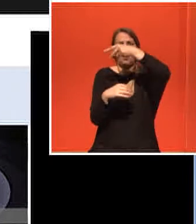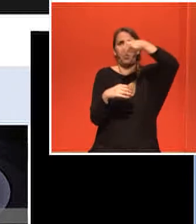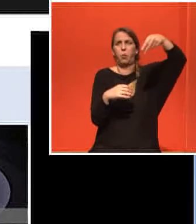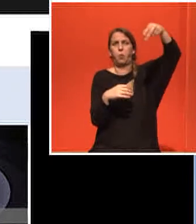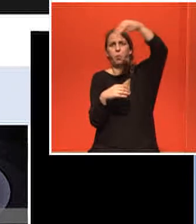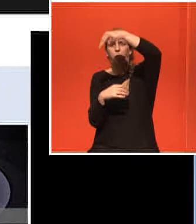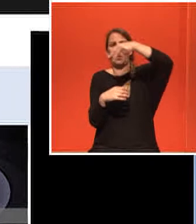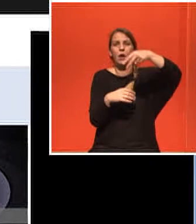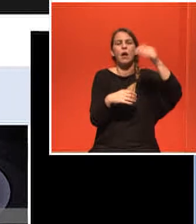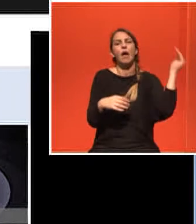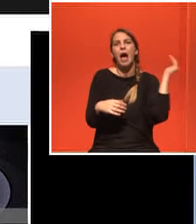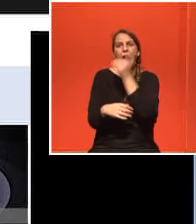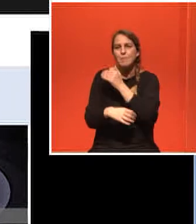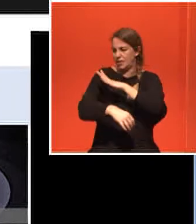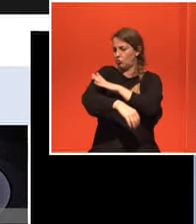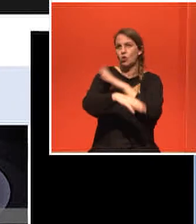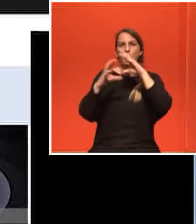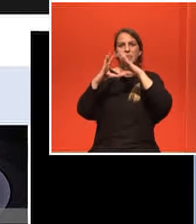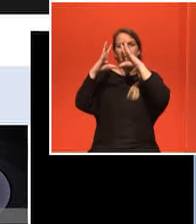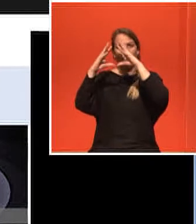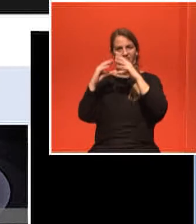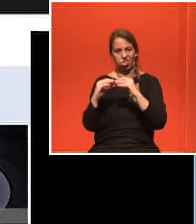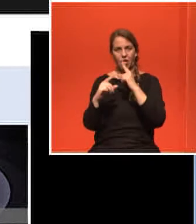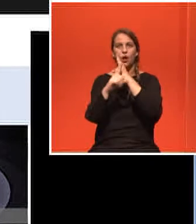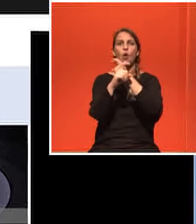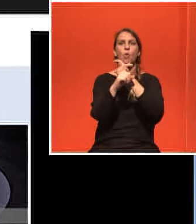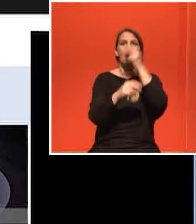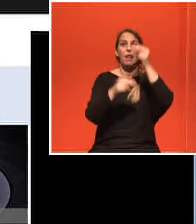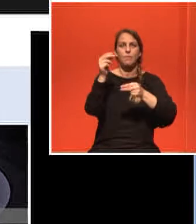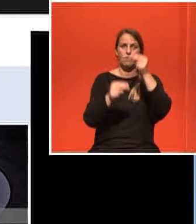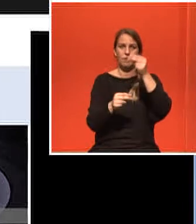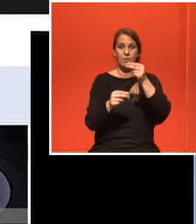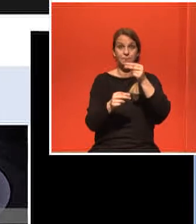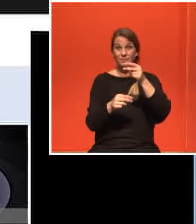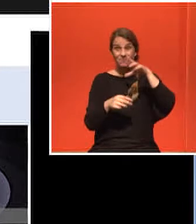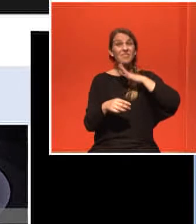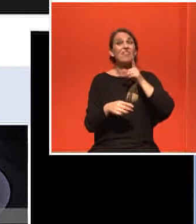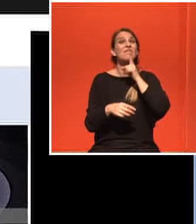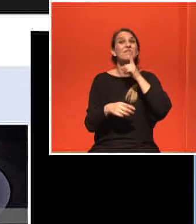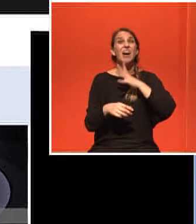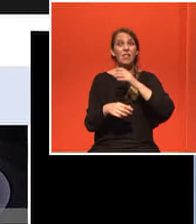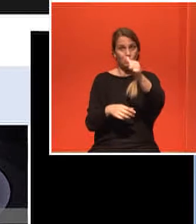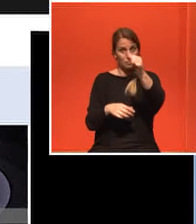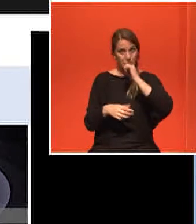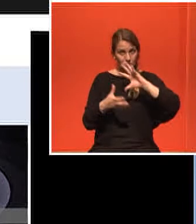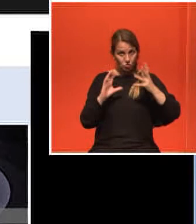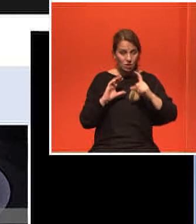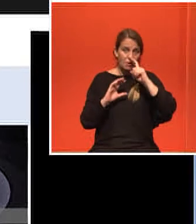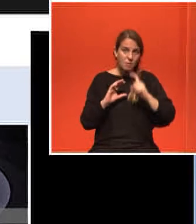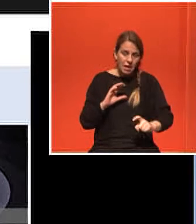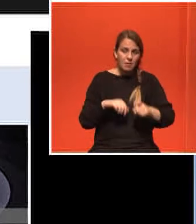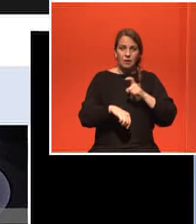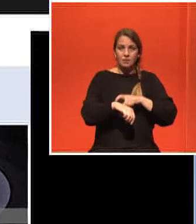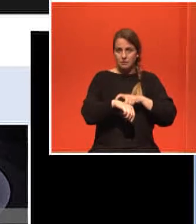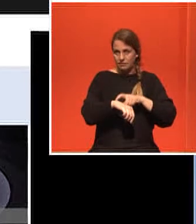αποδομείται το μυϊκό και το σκελετικό του σύστημα επιστρέφει και πρέπει να περάσει περίοδο προσαρμογής για να